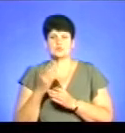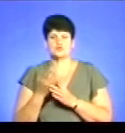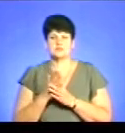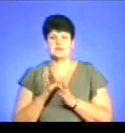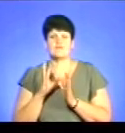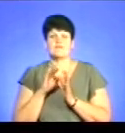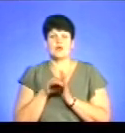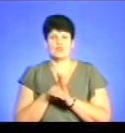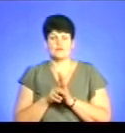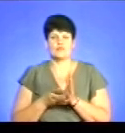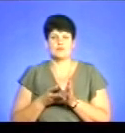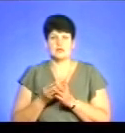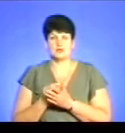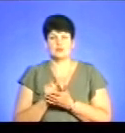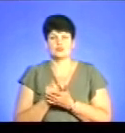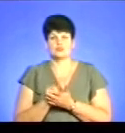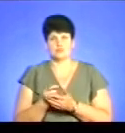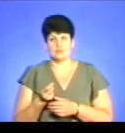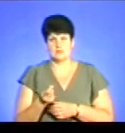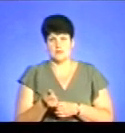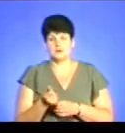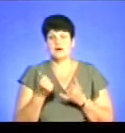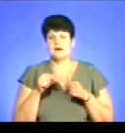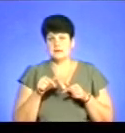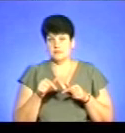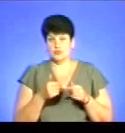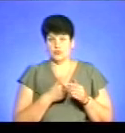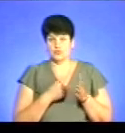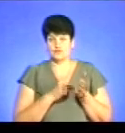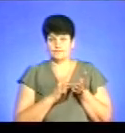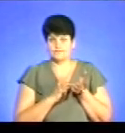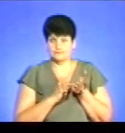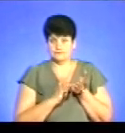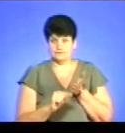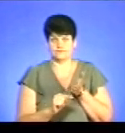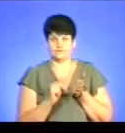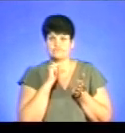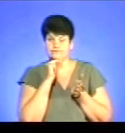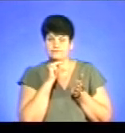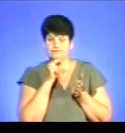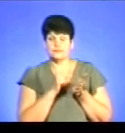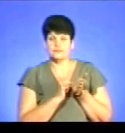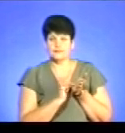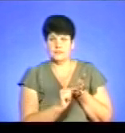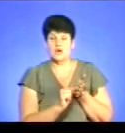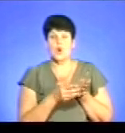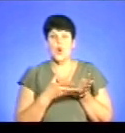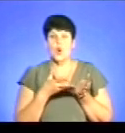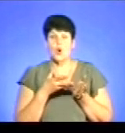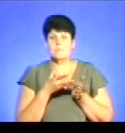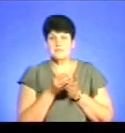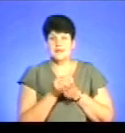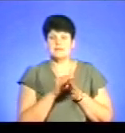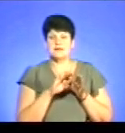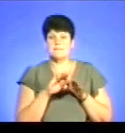враховувалась в оплату обов'язкової плати. Тепер хочу загострити увагу телеглядачів, що після призначення